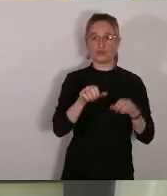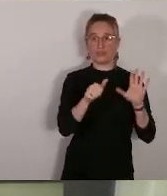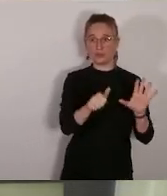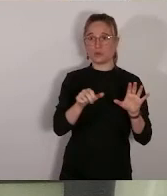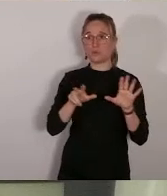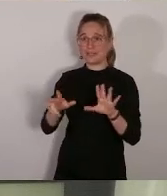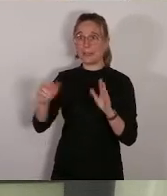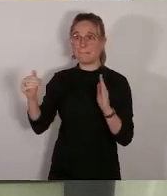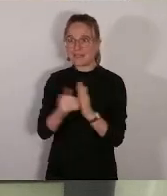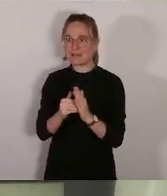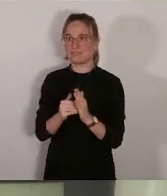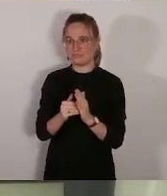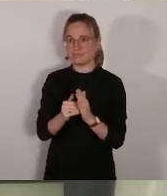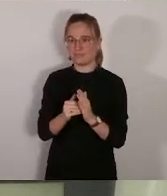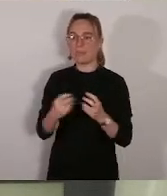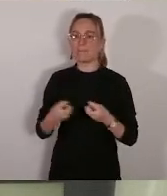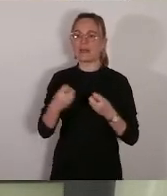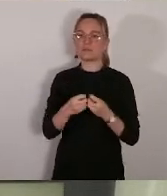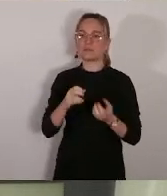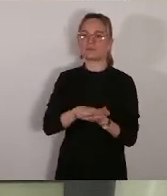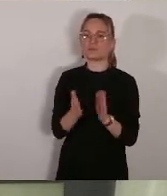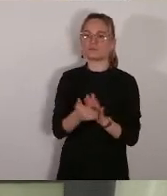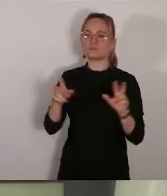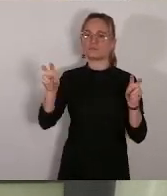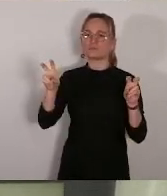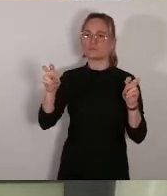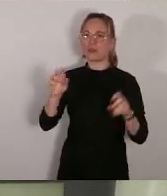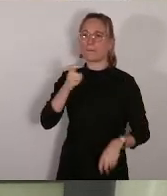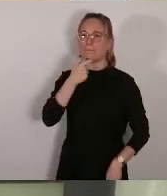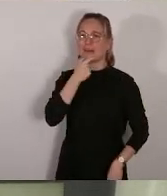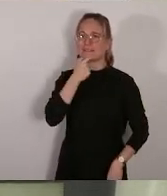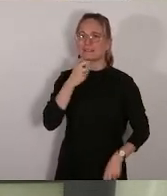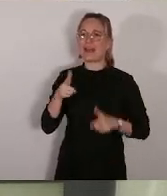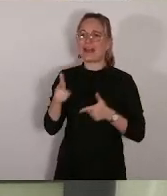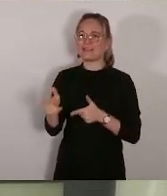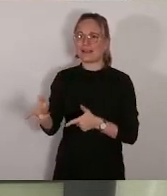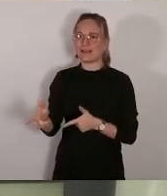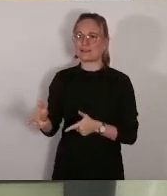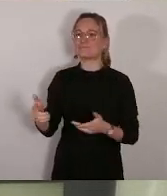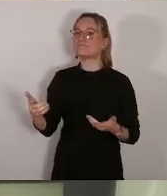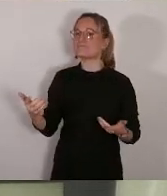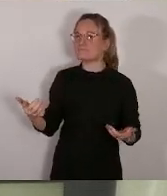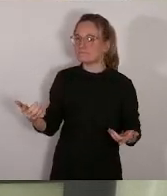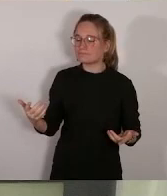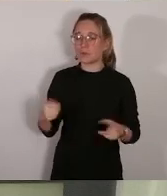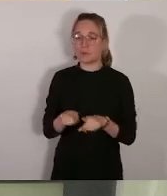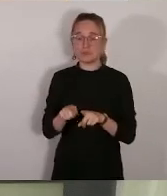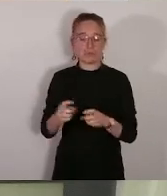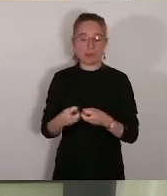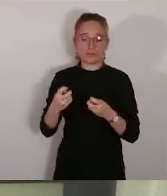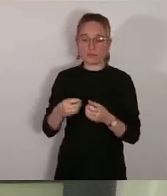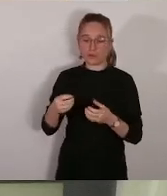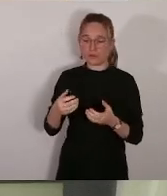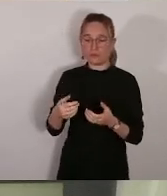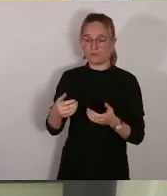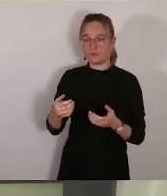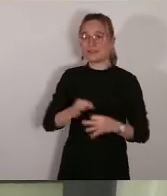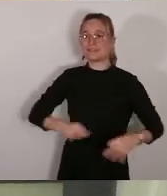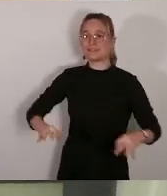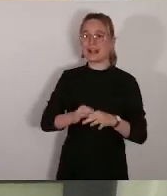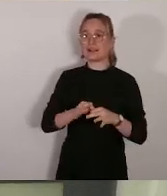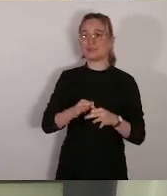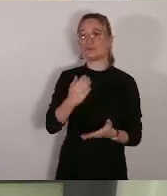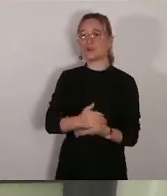Et on est après dans des locations gratuites de salles de classe. 8,39 euros, c'est vraiment des petites choses.